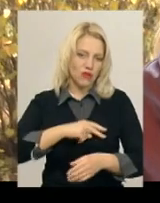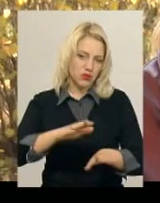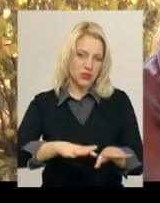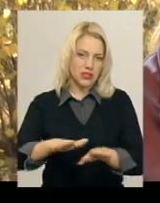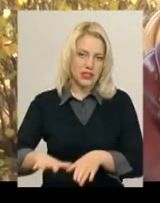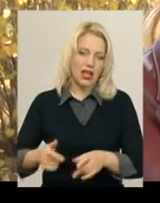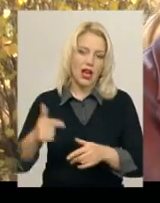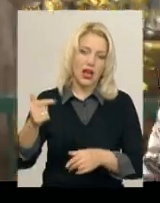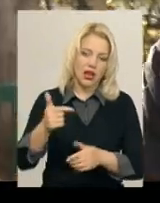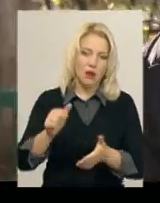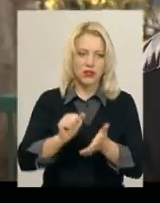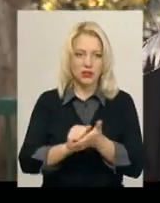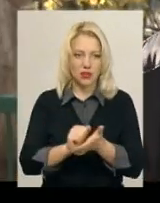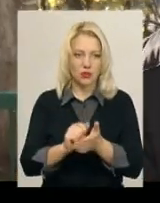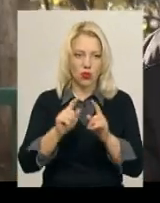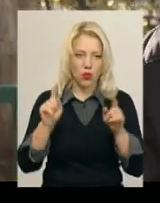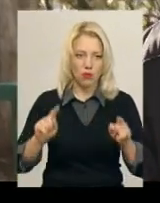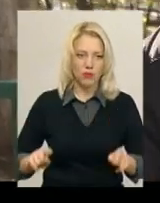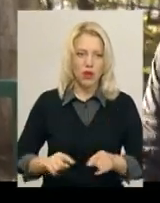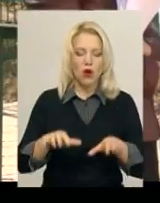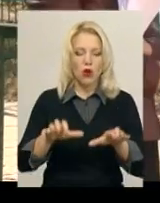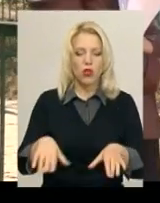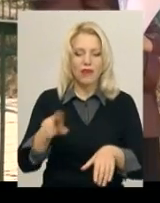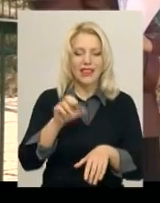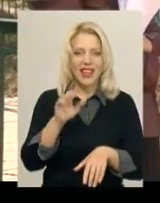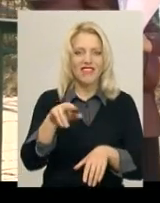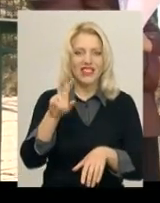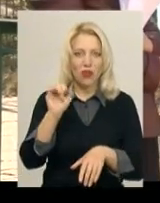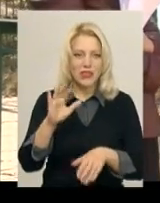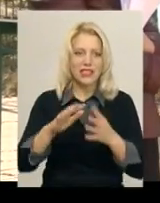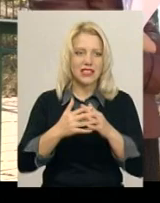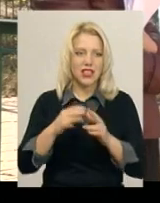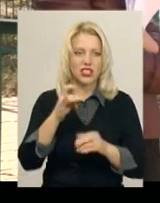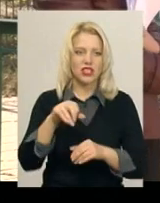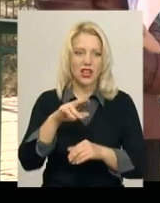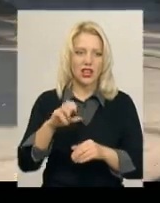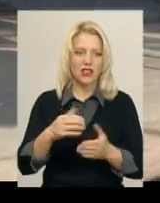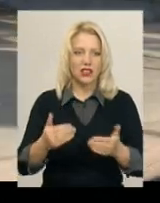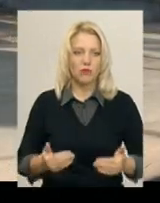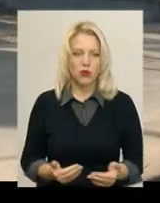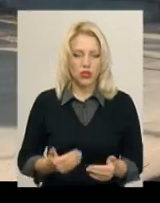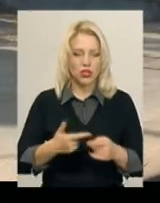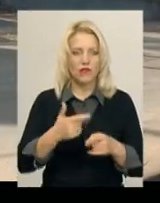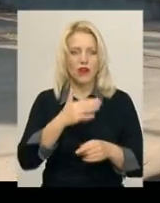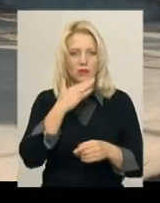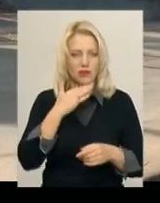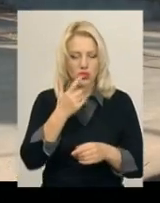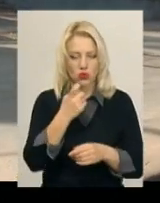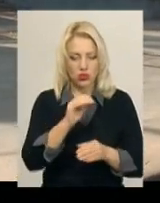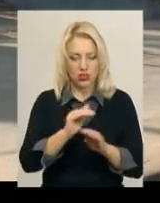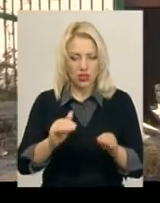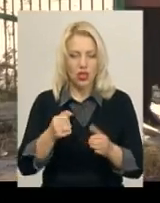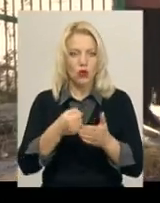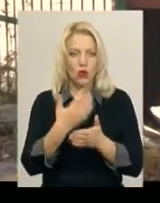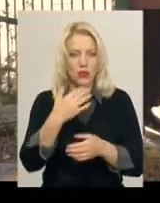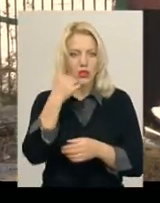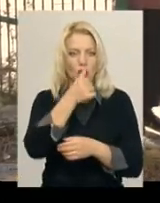грамоти, дипломи. Голова Давидковецької селищної ради Олександр Ланкевич каже, у селі проживає 100 дітей віком до 5 років, які з часом теж